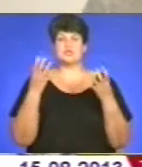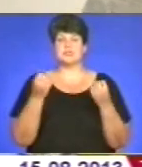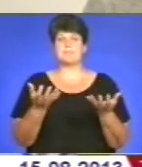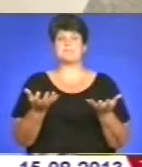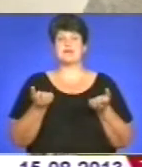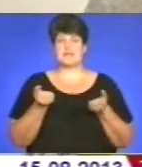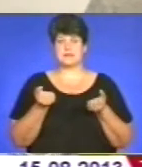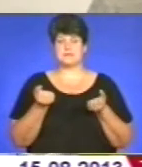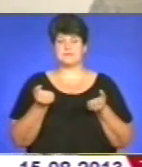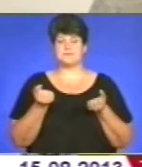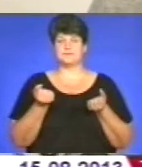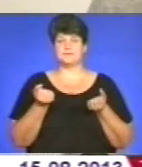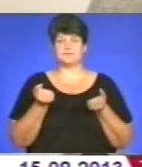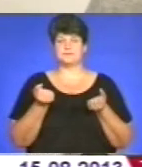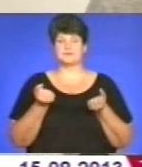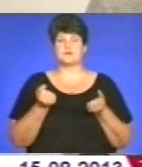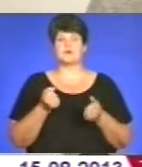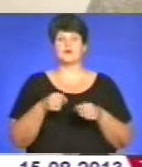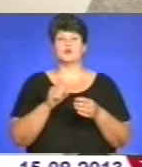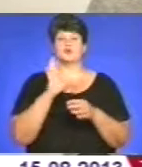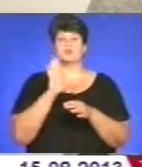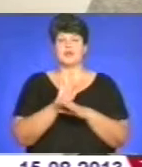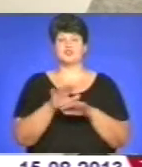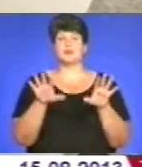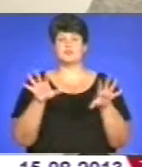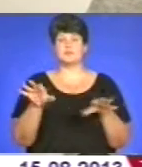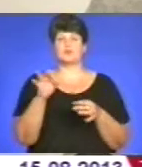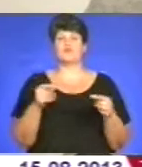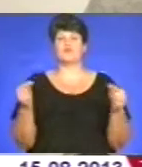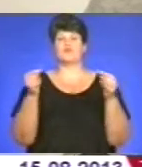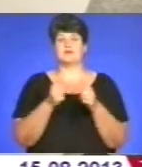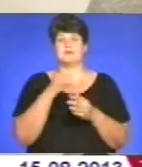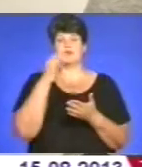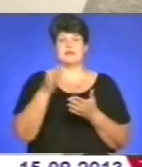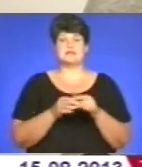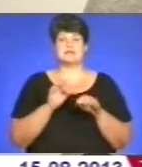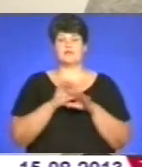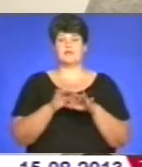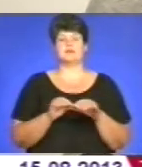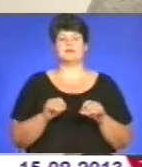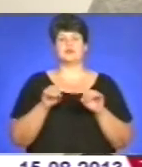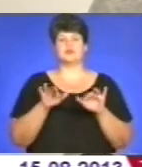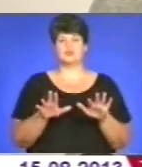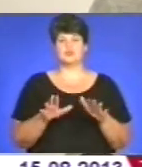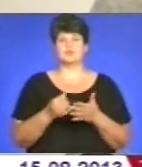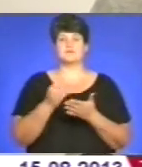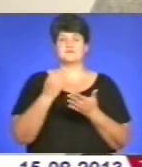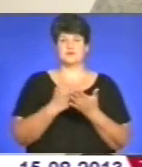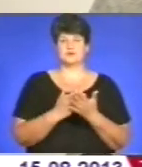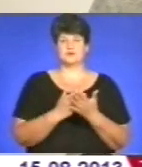розповідження голови про визначення відповідальної за проведення процедури становлення статусу,